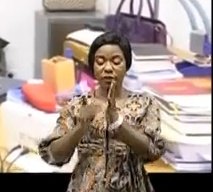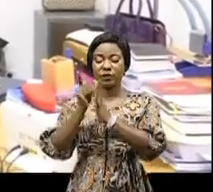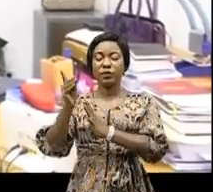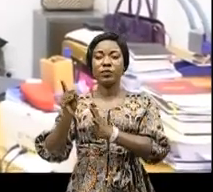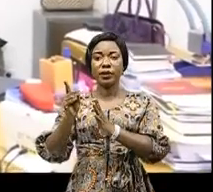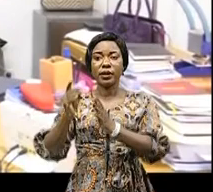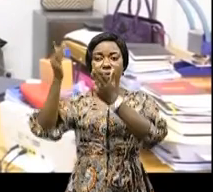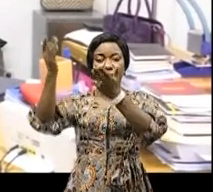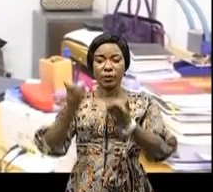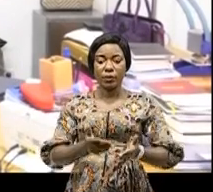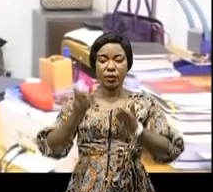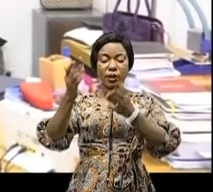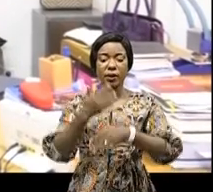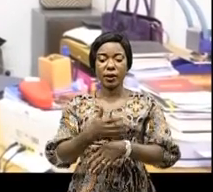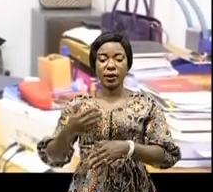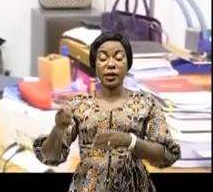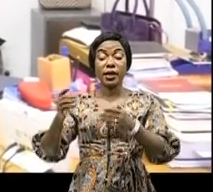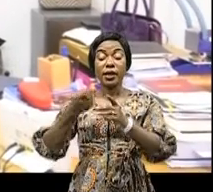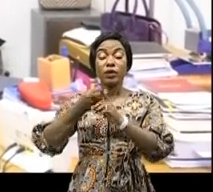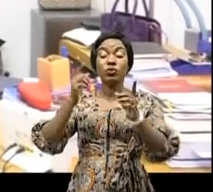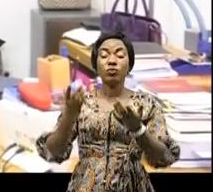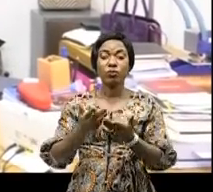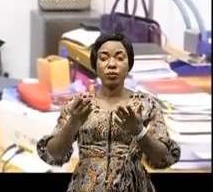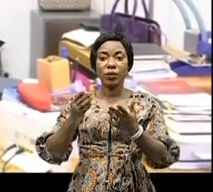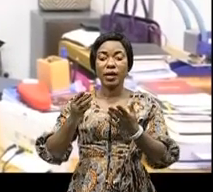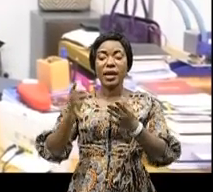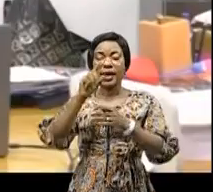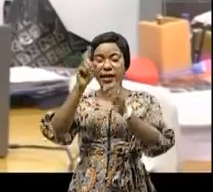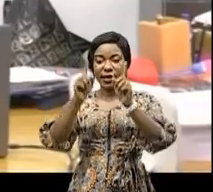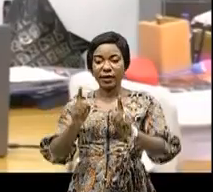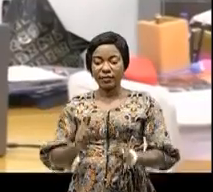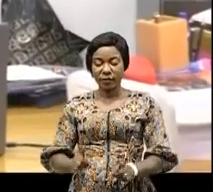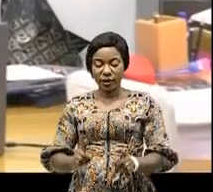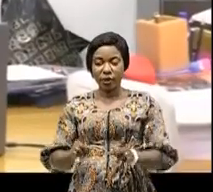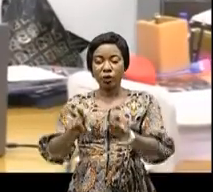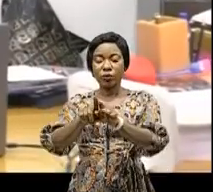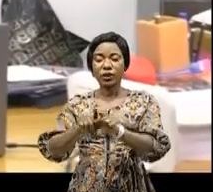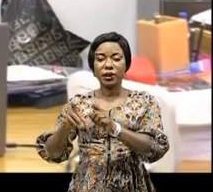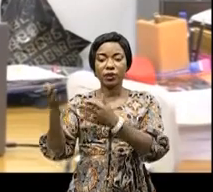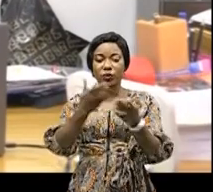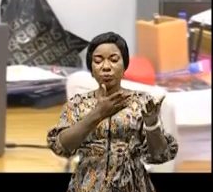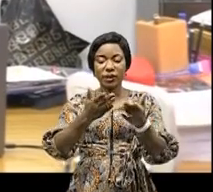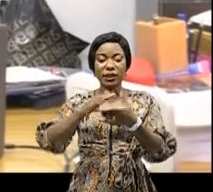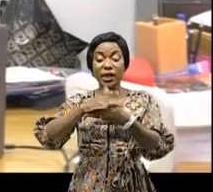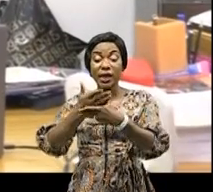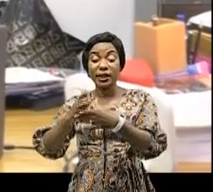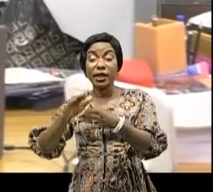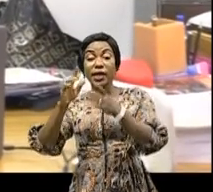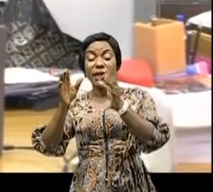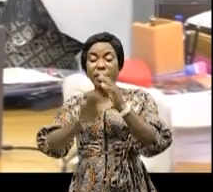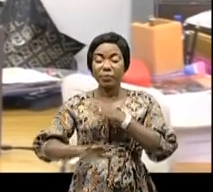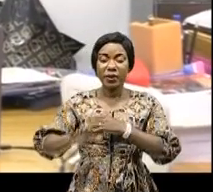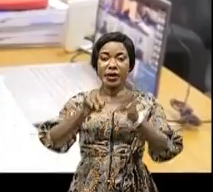exportations de produits made in Africa et le commerce intra-africain. Pour la tenue de ces assises qui se tiendront